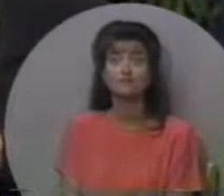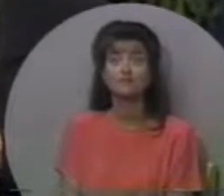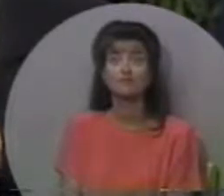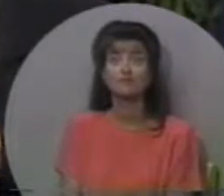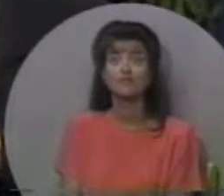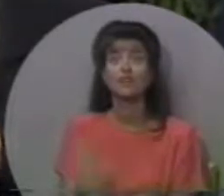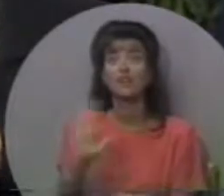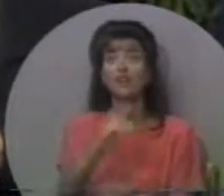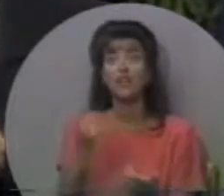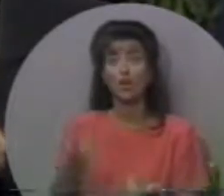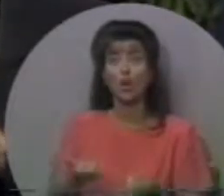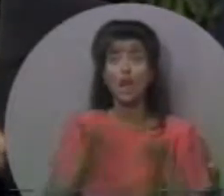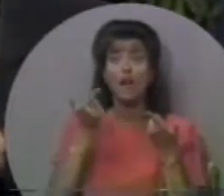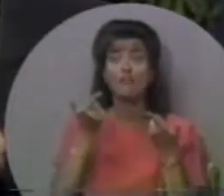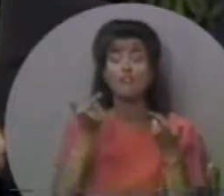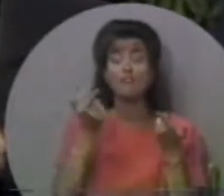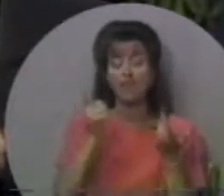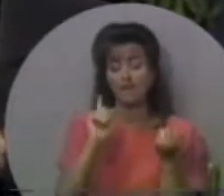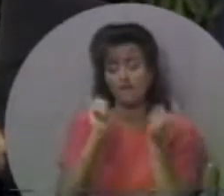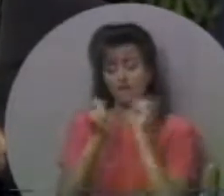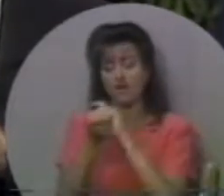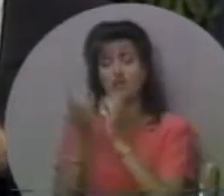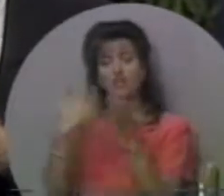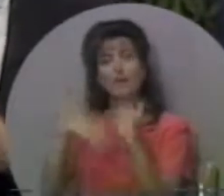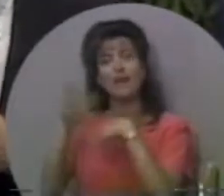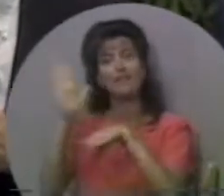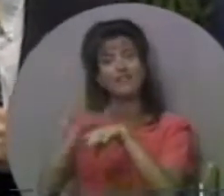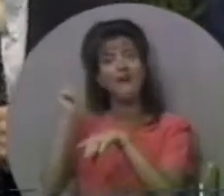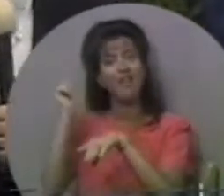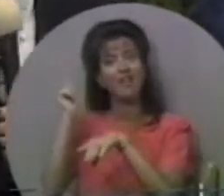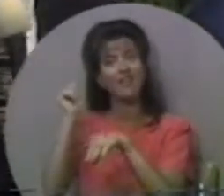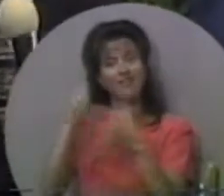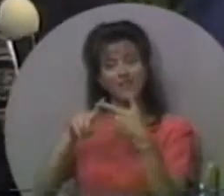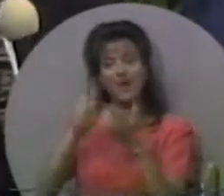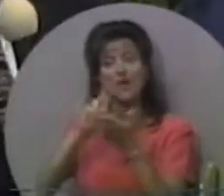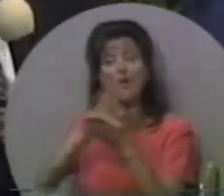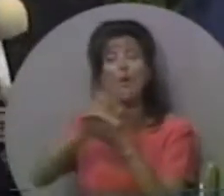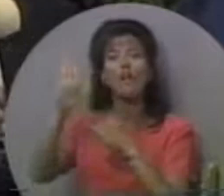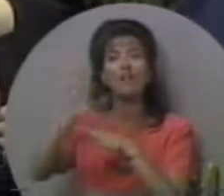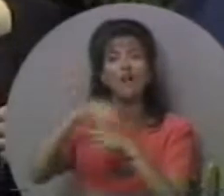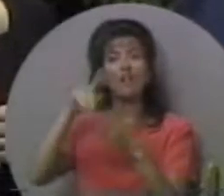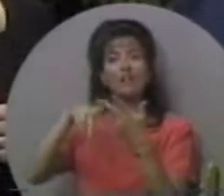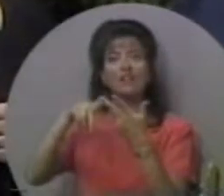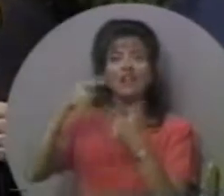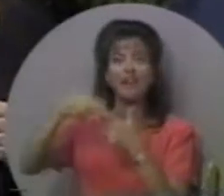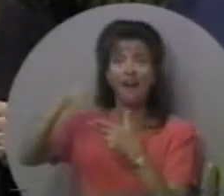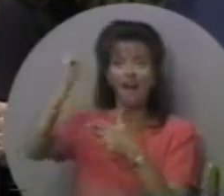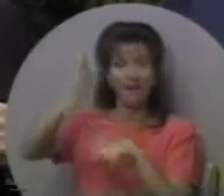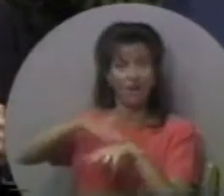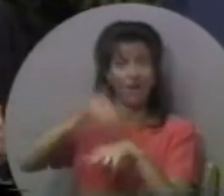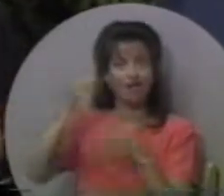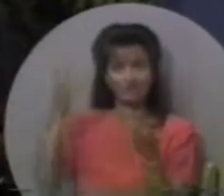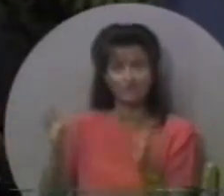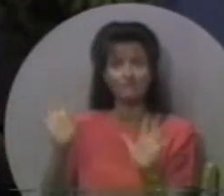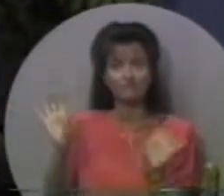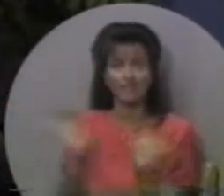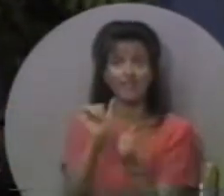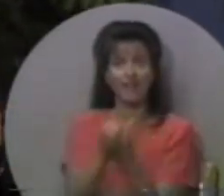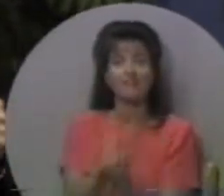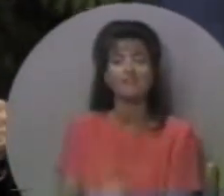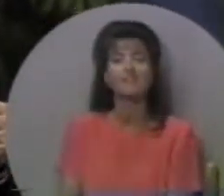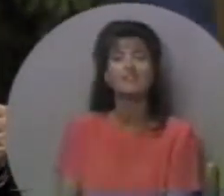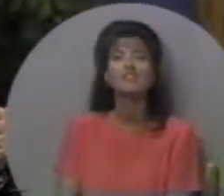бере своє життя і віддає небесному поклику, святому поклику і високому